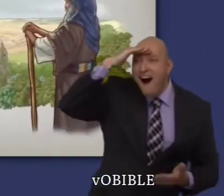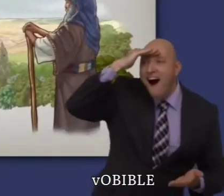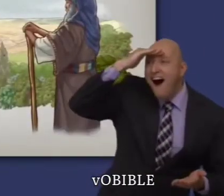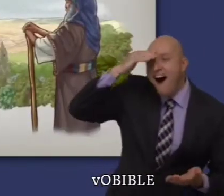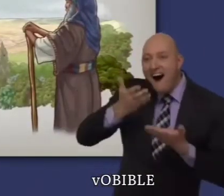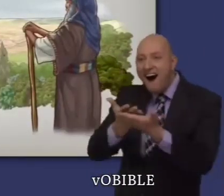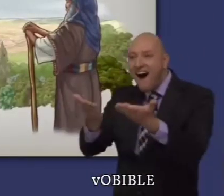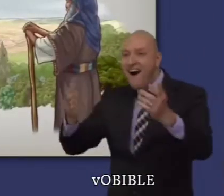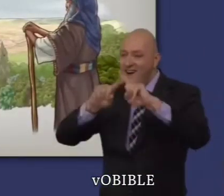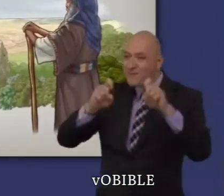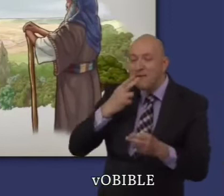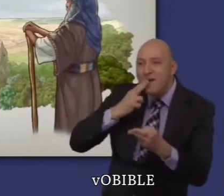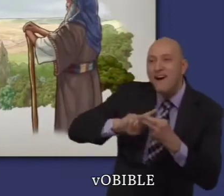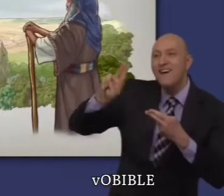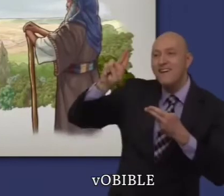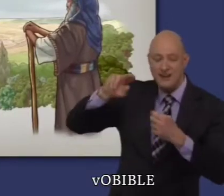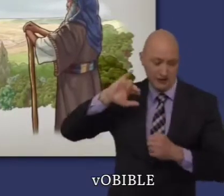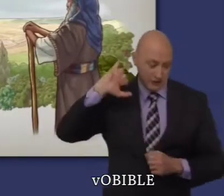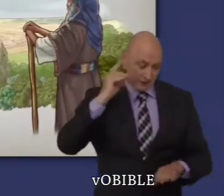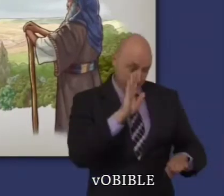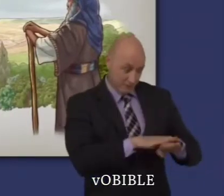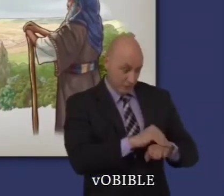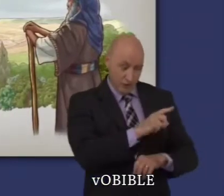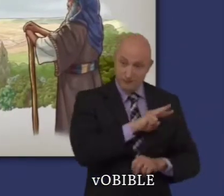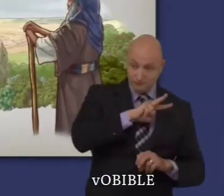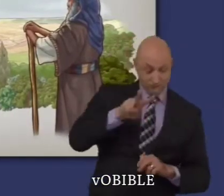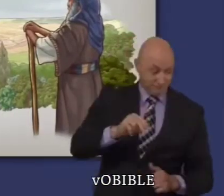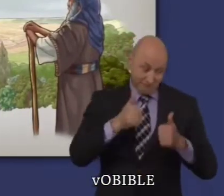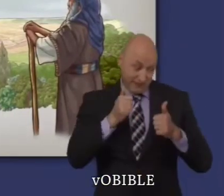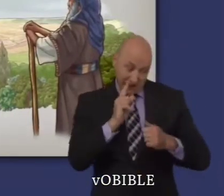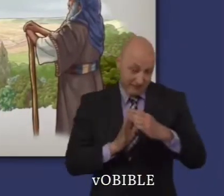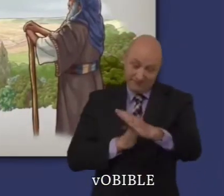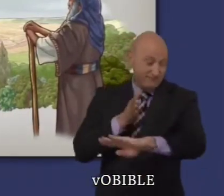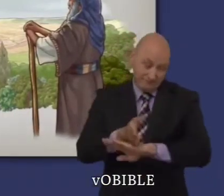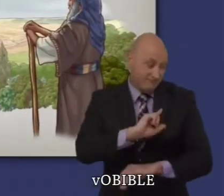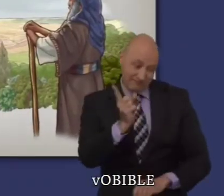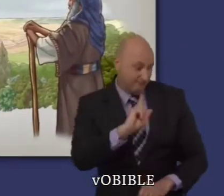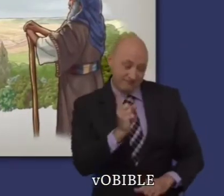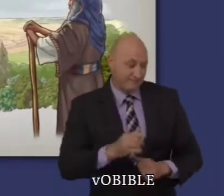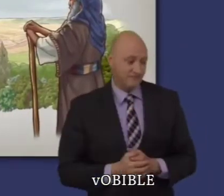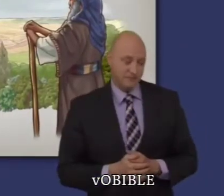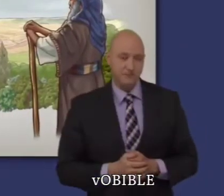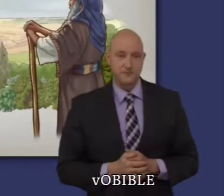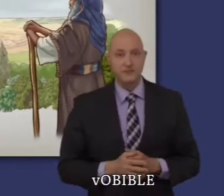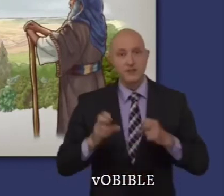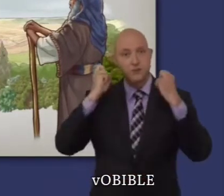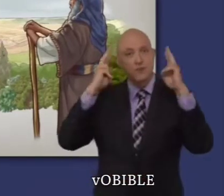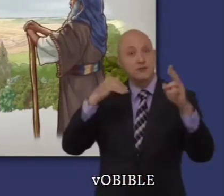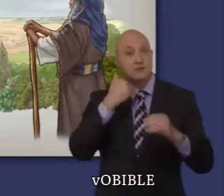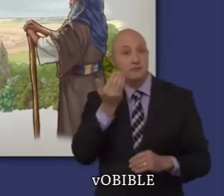montre le pays promis à Israël puis il lui dit « Je te le fais voir de tes propres yeux mais tu n'y entreras pas.